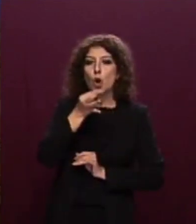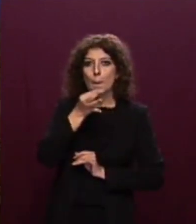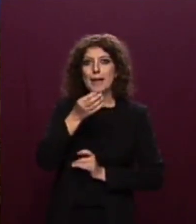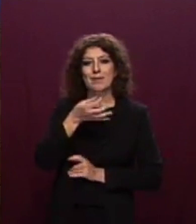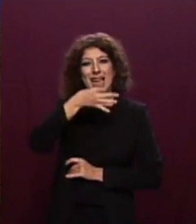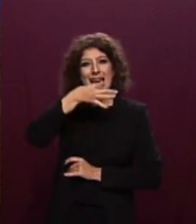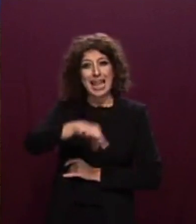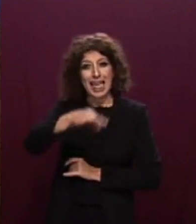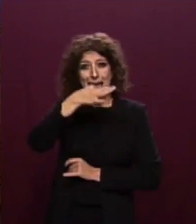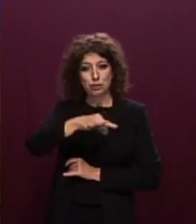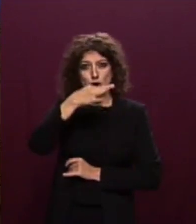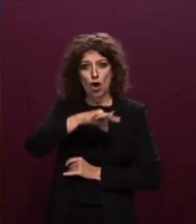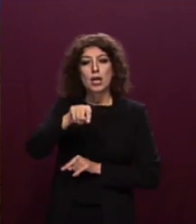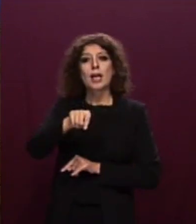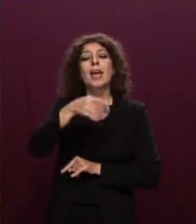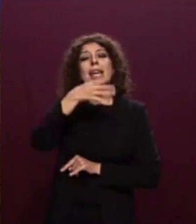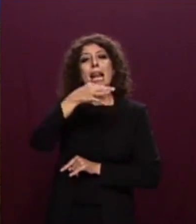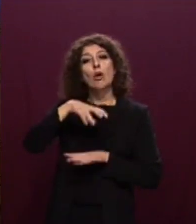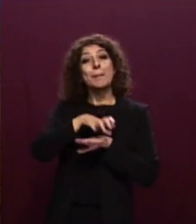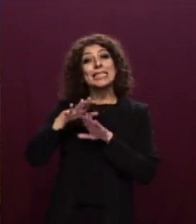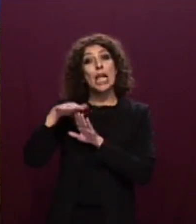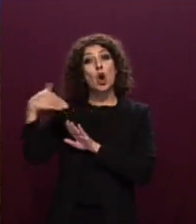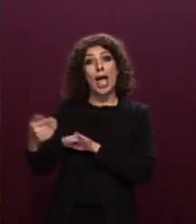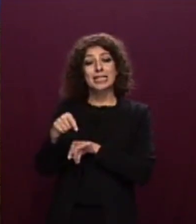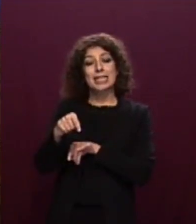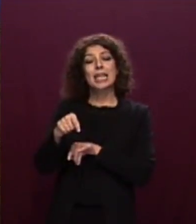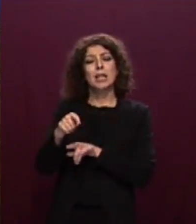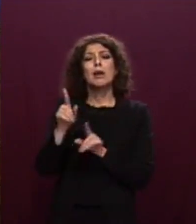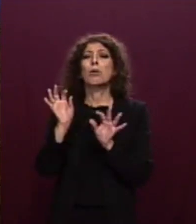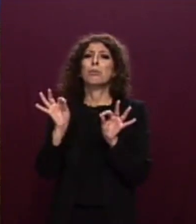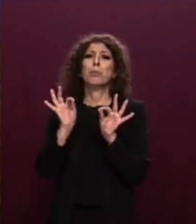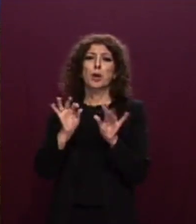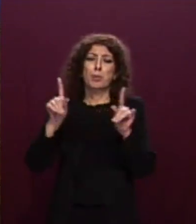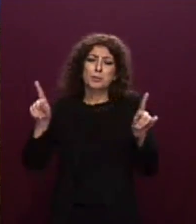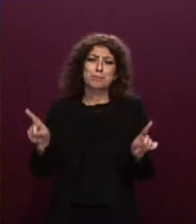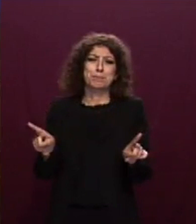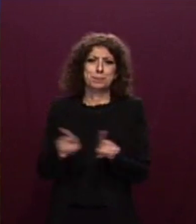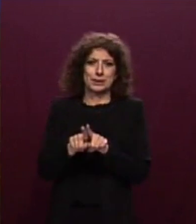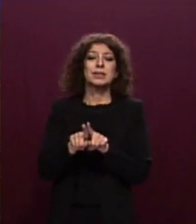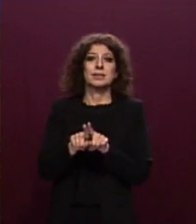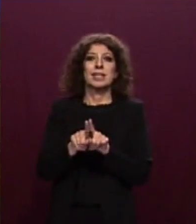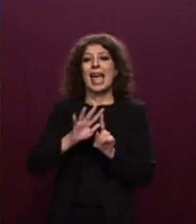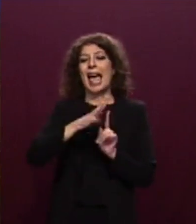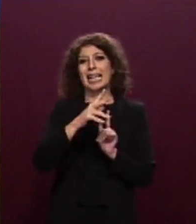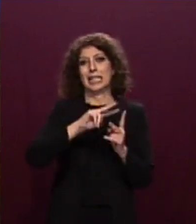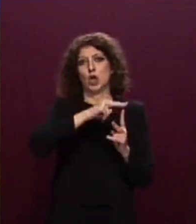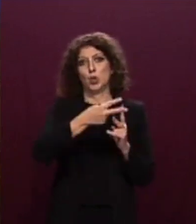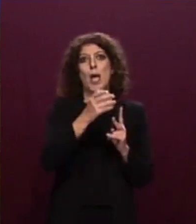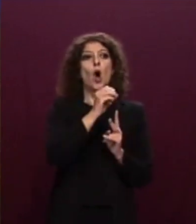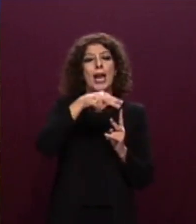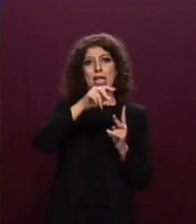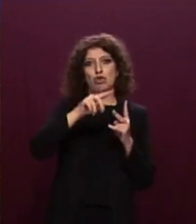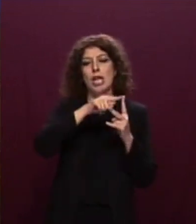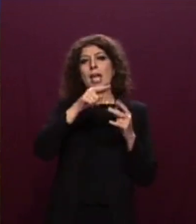verbale da parte del Ministero degli Esteri, con rilievi analoghi a quelli formulati per le altre due ONG, la Humanity One e la